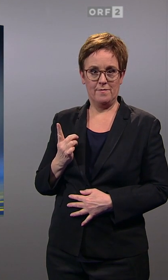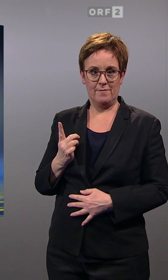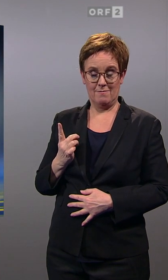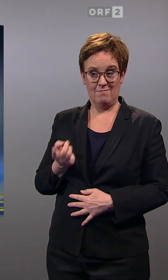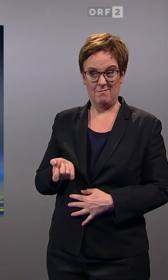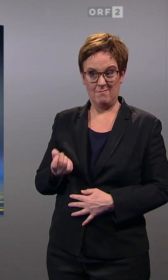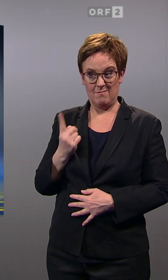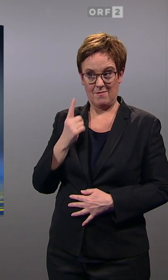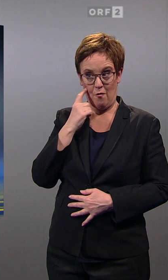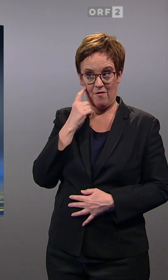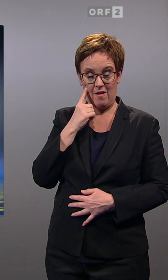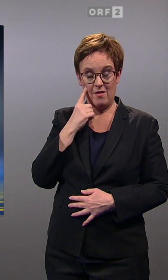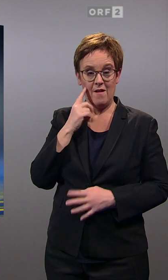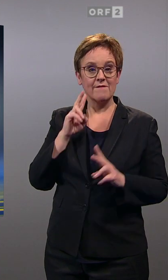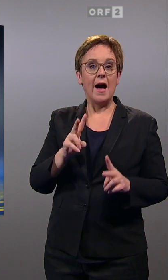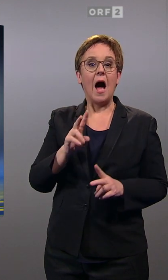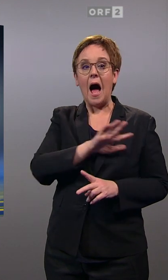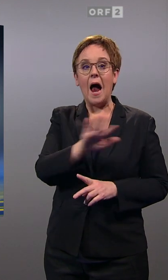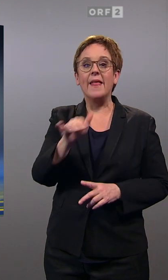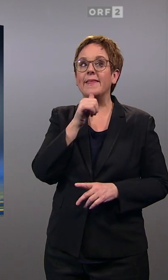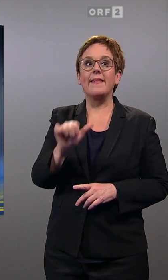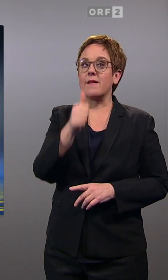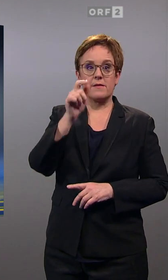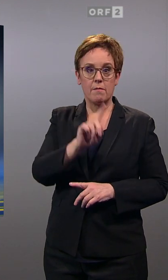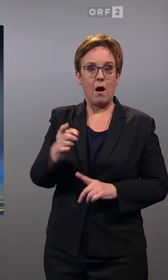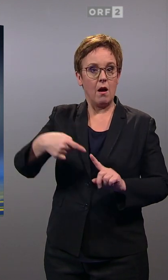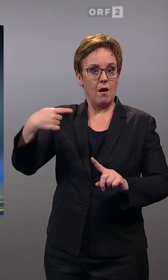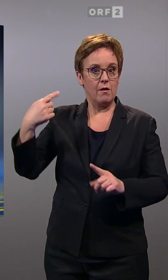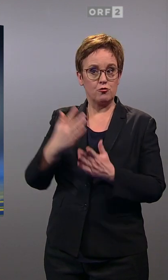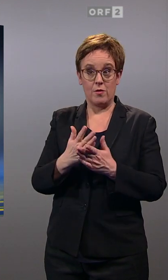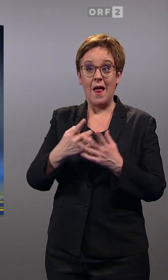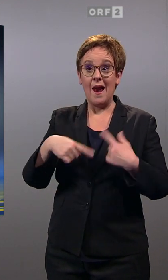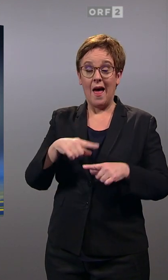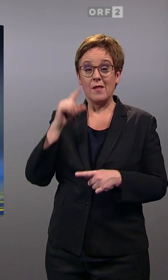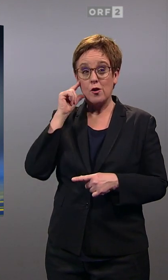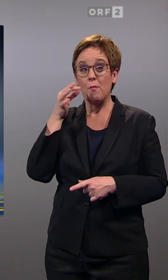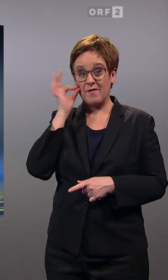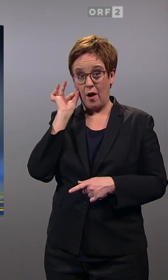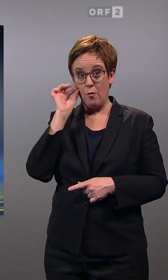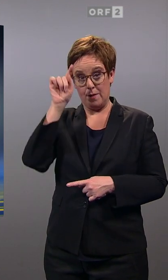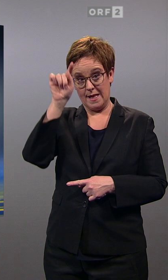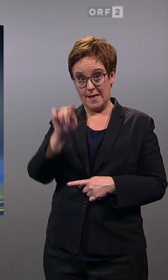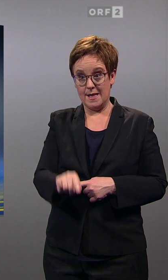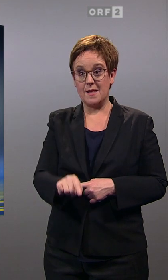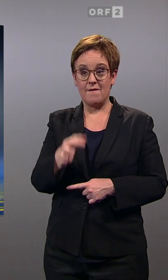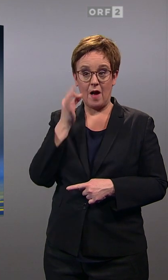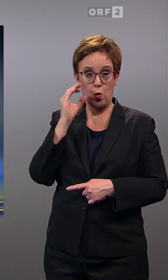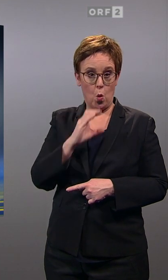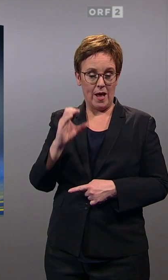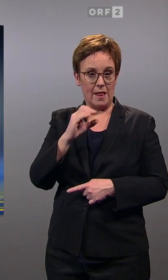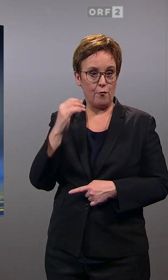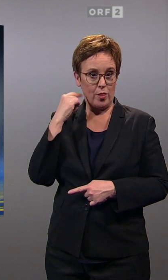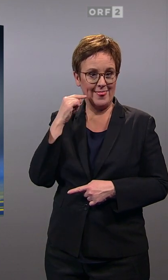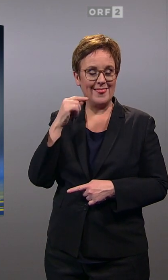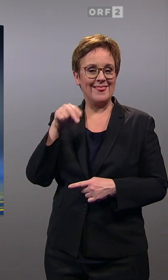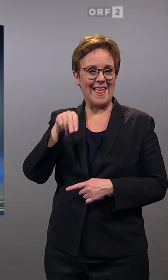bemerkenswert, da ja niemand zum ersten Mal antritt. Von der Landeshauptfrau bis zu Indra Kolini, von den Neos